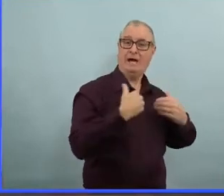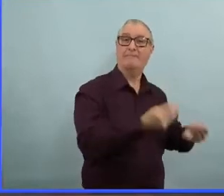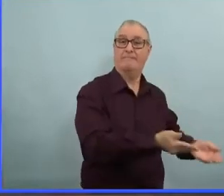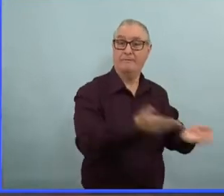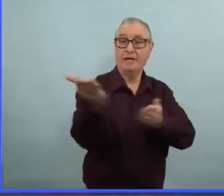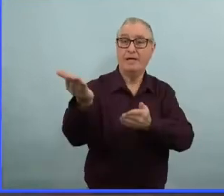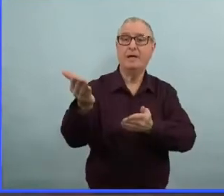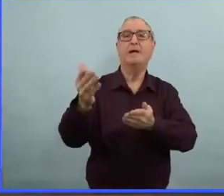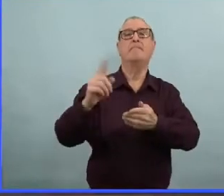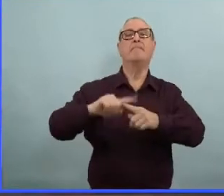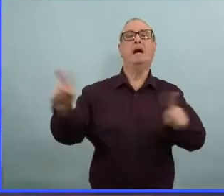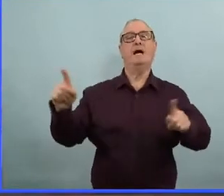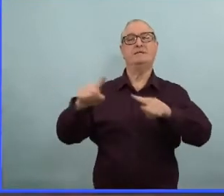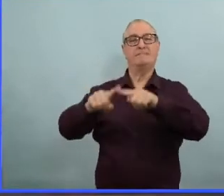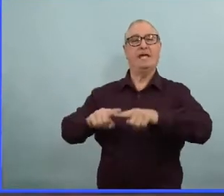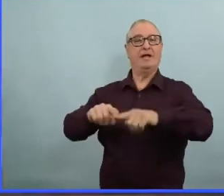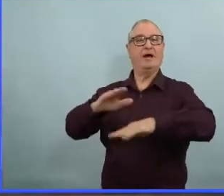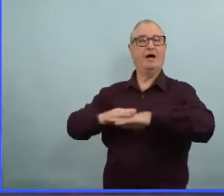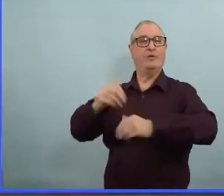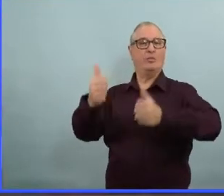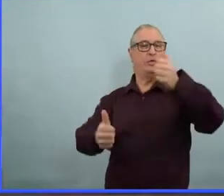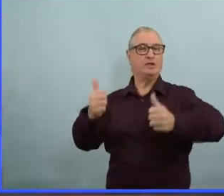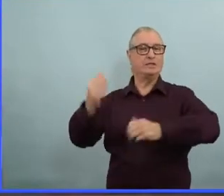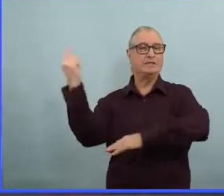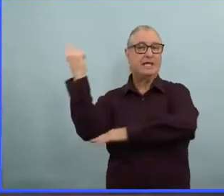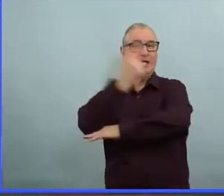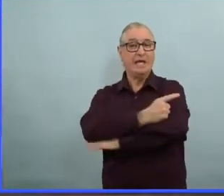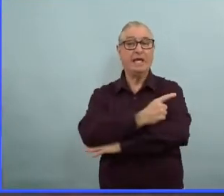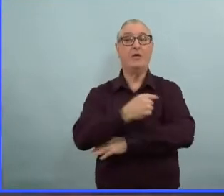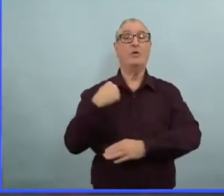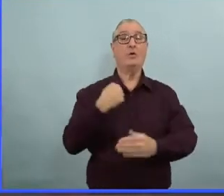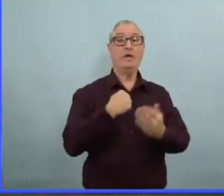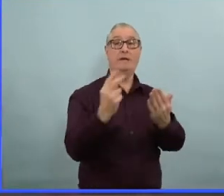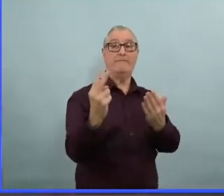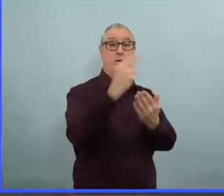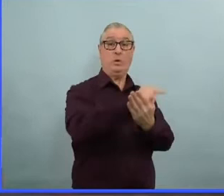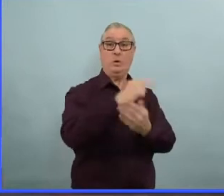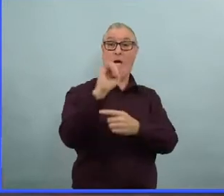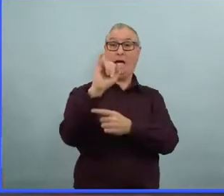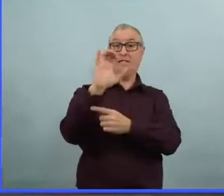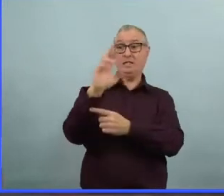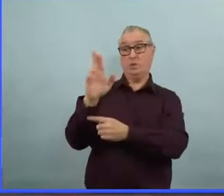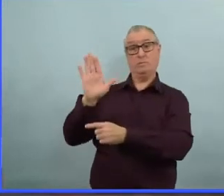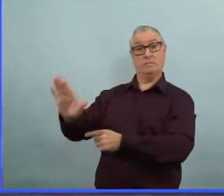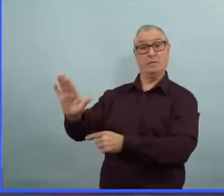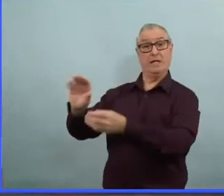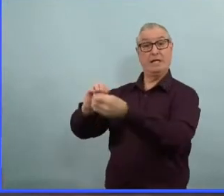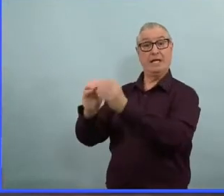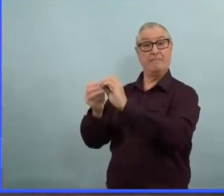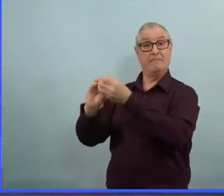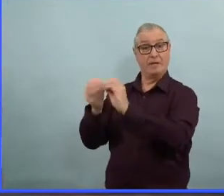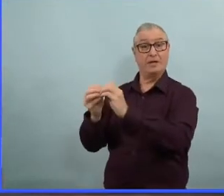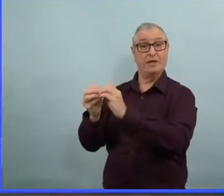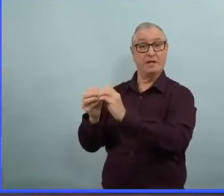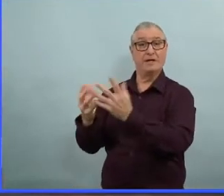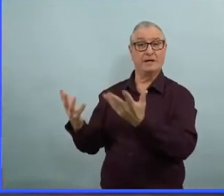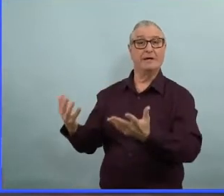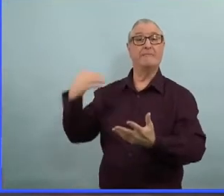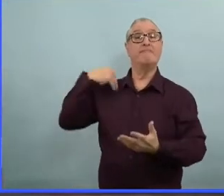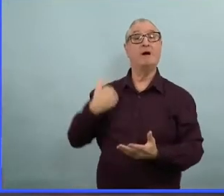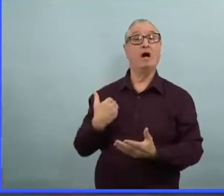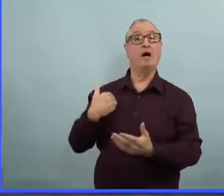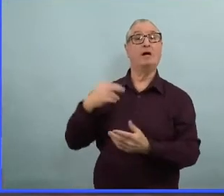Donc, lorsqu'on examine les admissions aux soins intensifs, eh bien, on fait ça de la même manière, mais on voit qu'il y a un